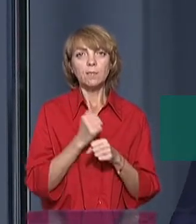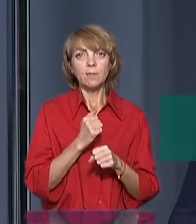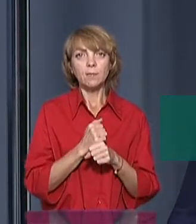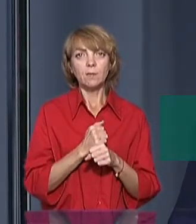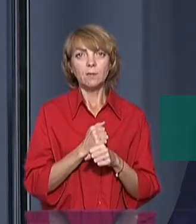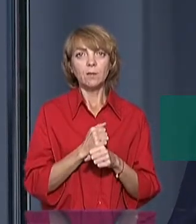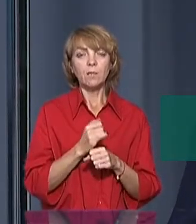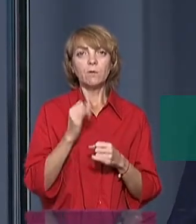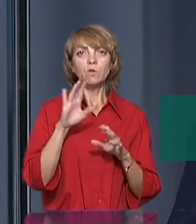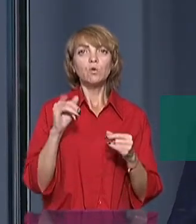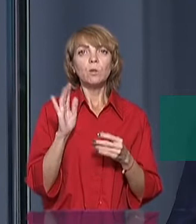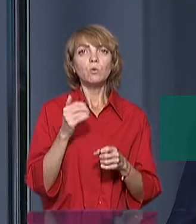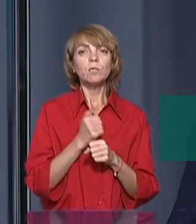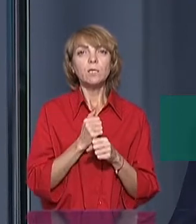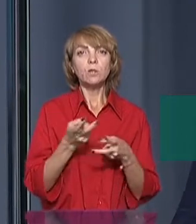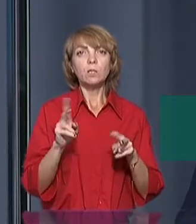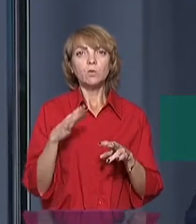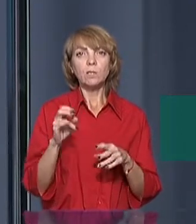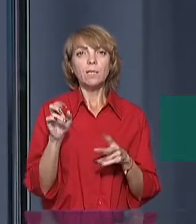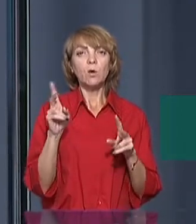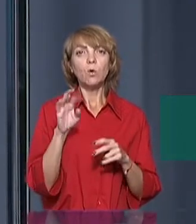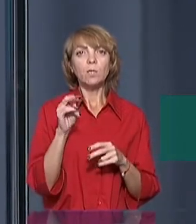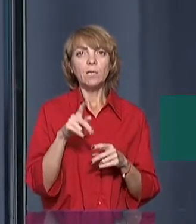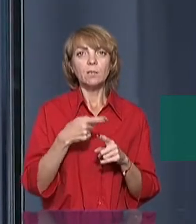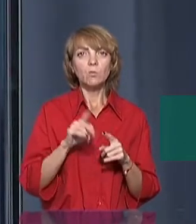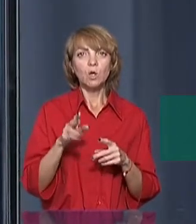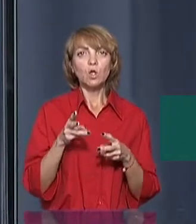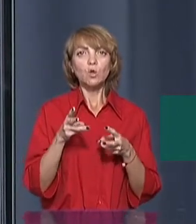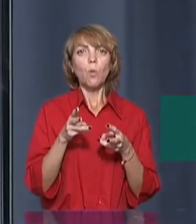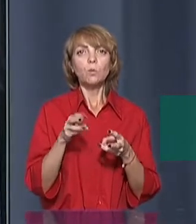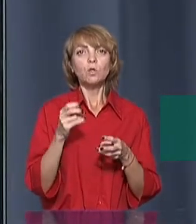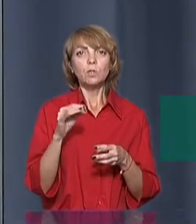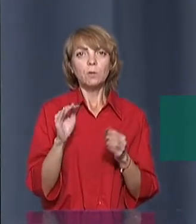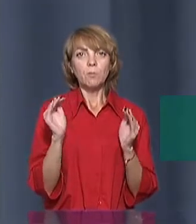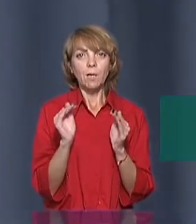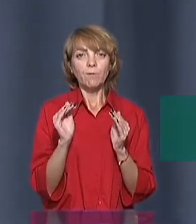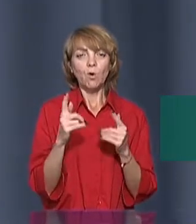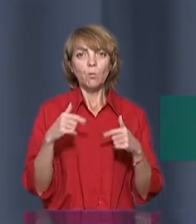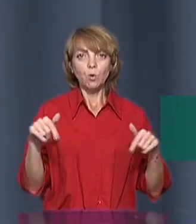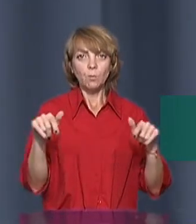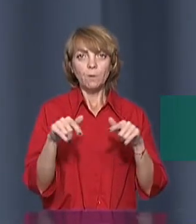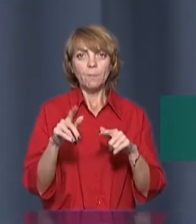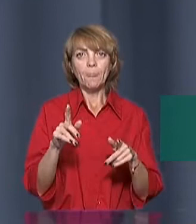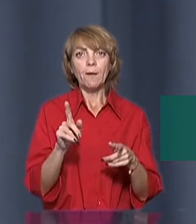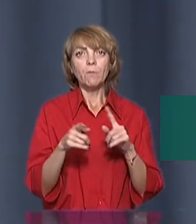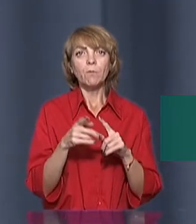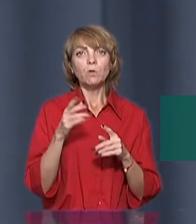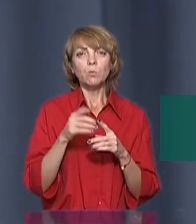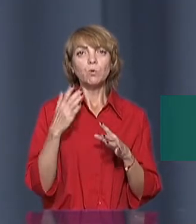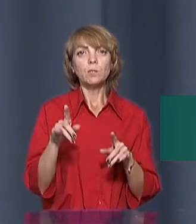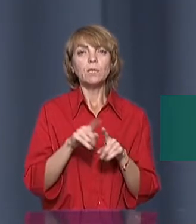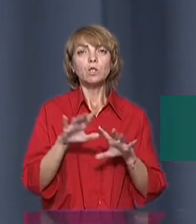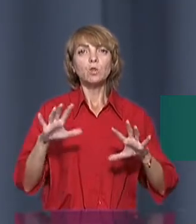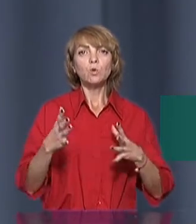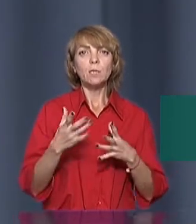Все, що зараз буде робити, це залишились вже, навіть не котельні, це вже будуть топочні, маленького обйому переводитися, але це вже будуть такі